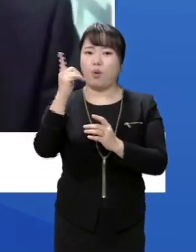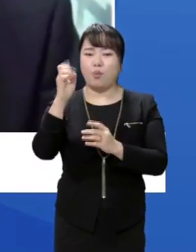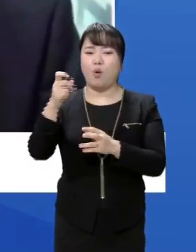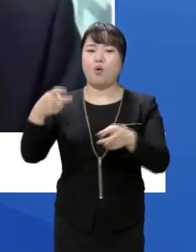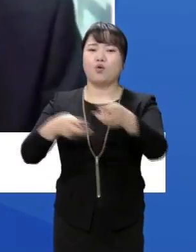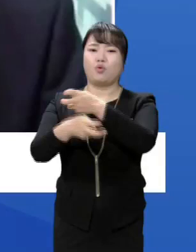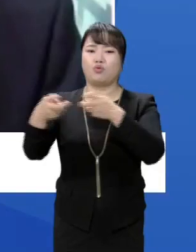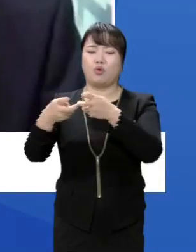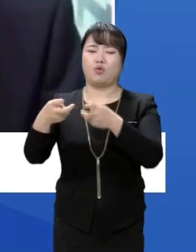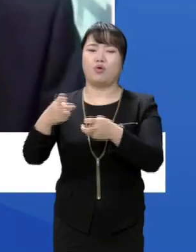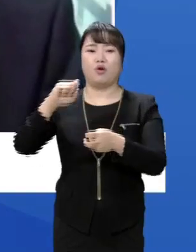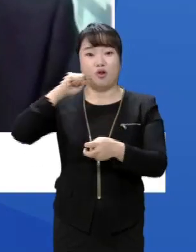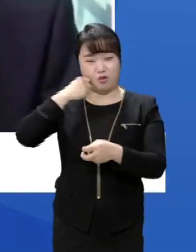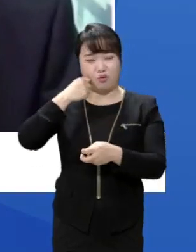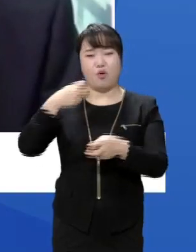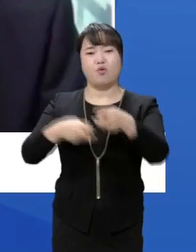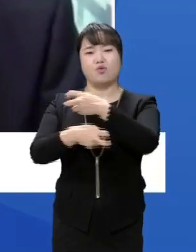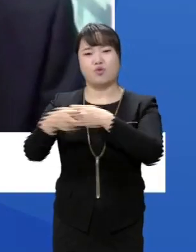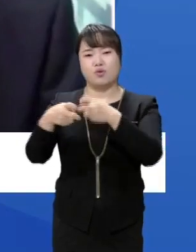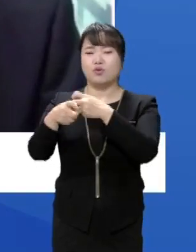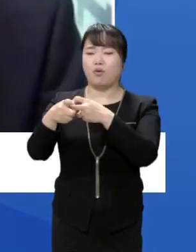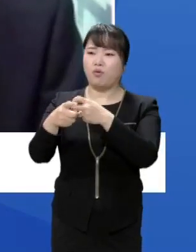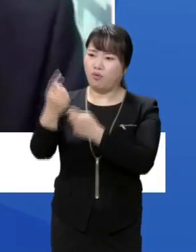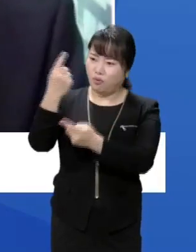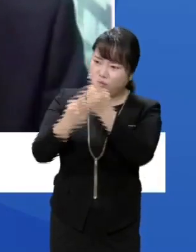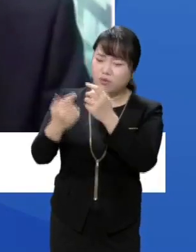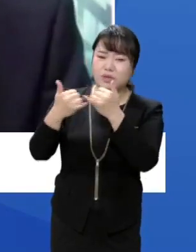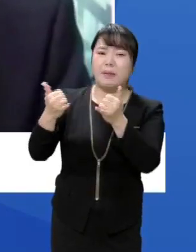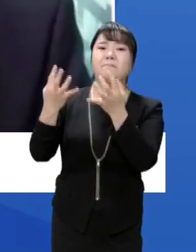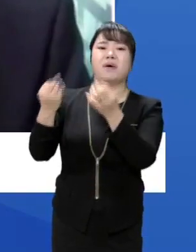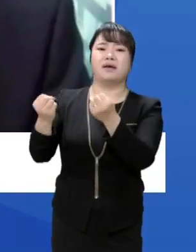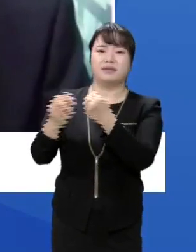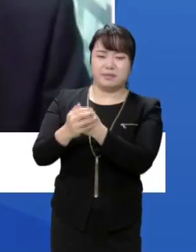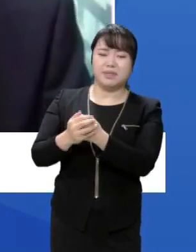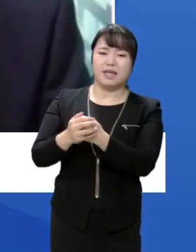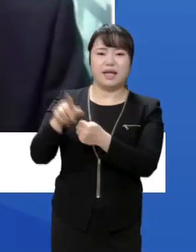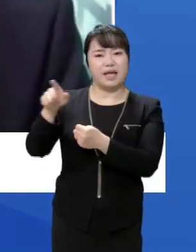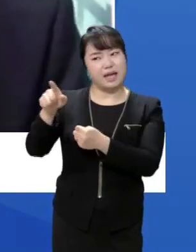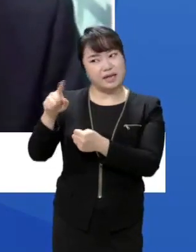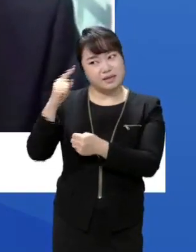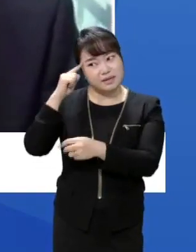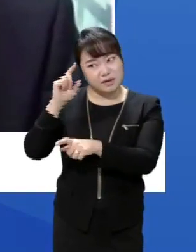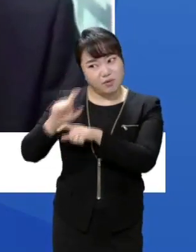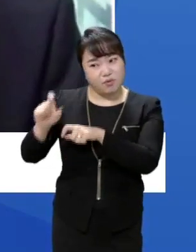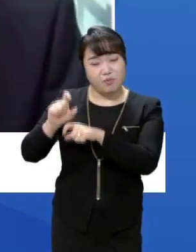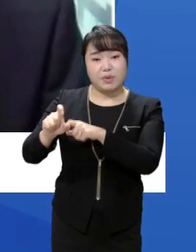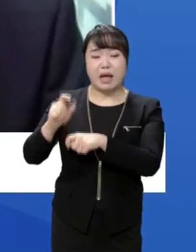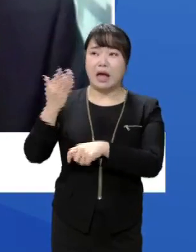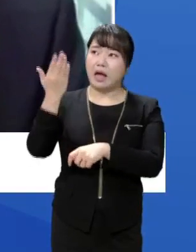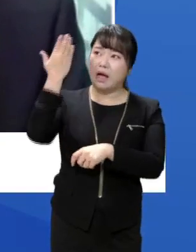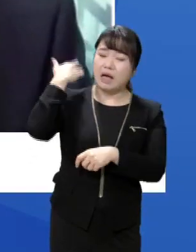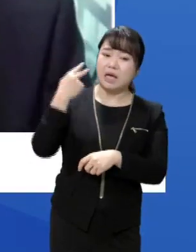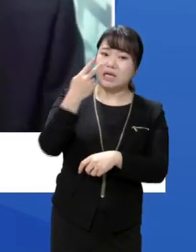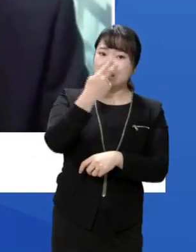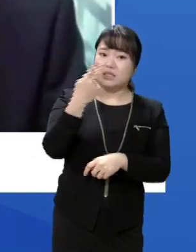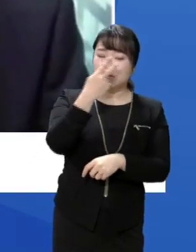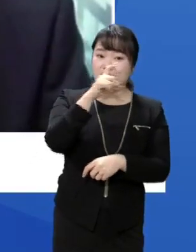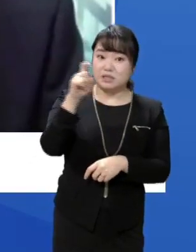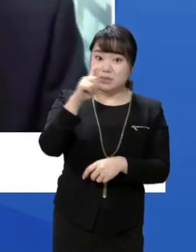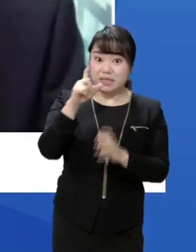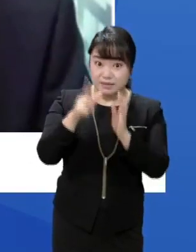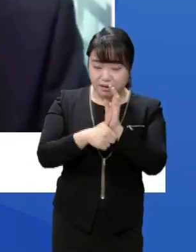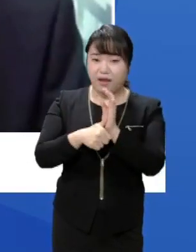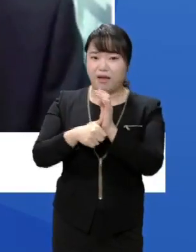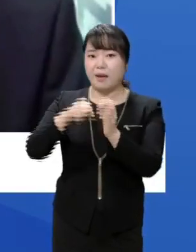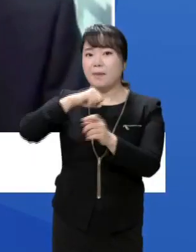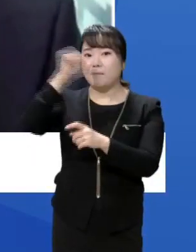교통이 중요하지 않습니까? 교통에 대한 잠재적 수요가 있다. 이 부분에 대해서는 과거에 2011년도에 통과된